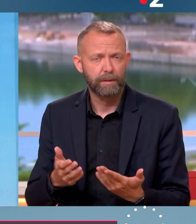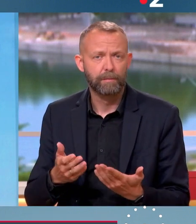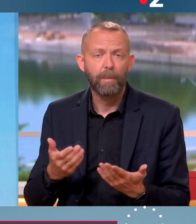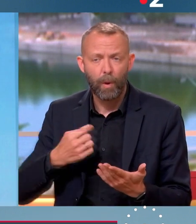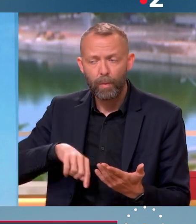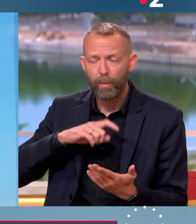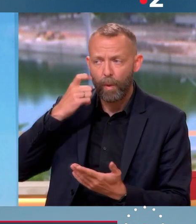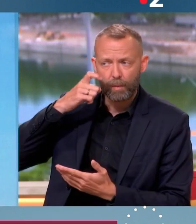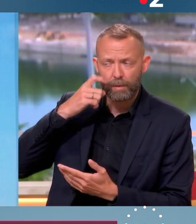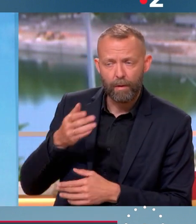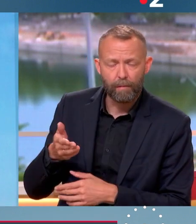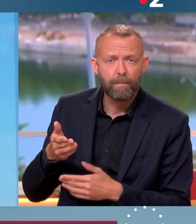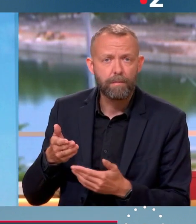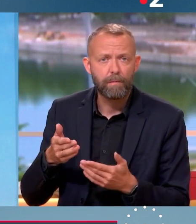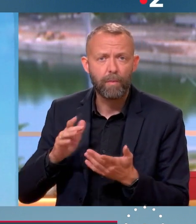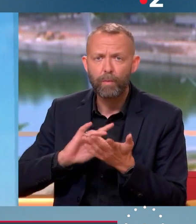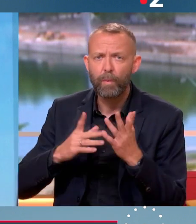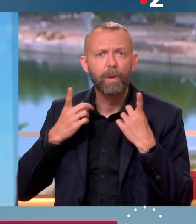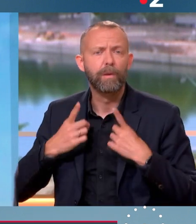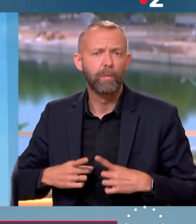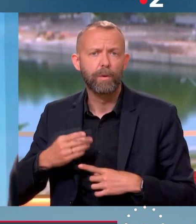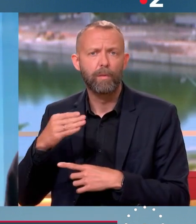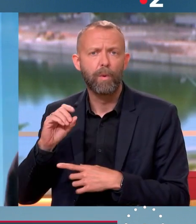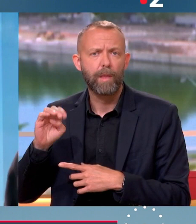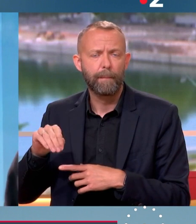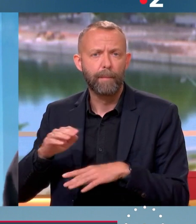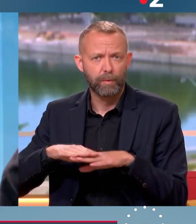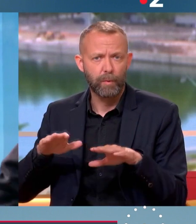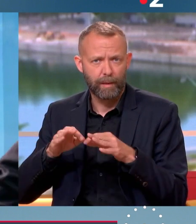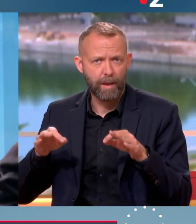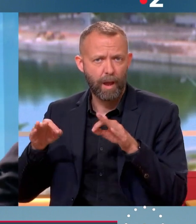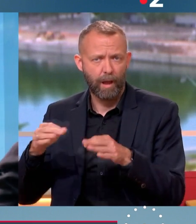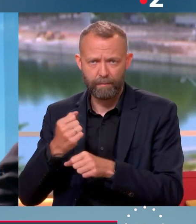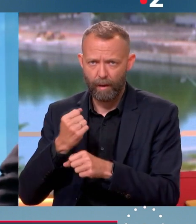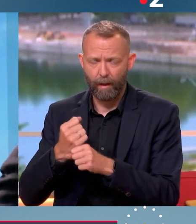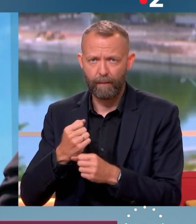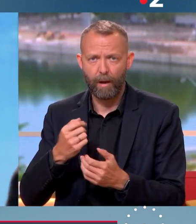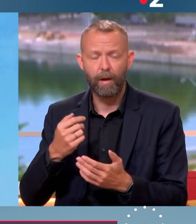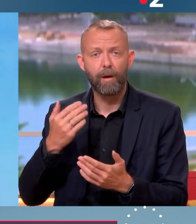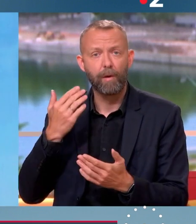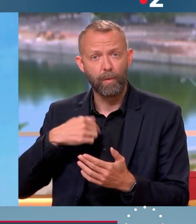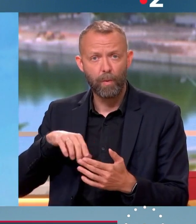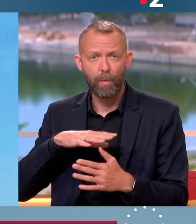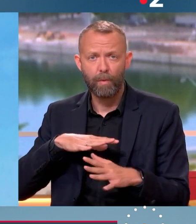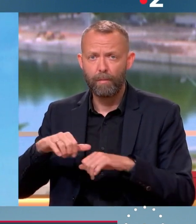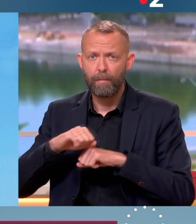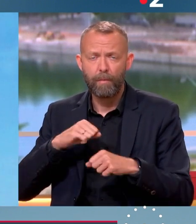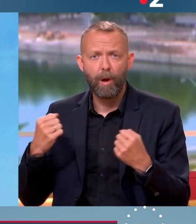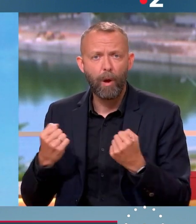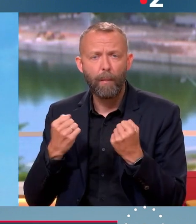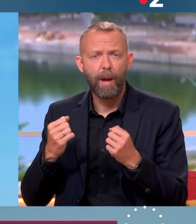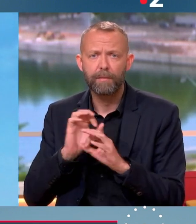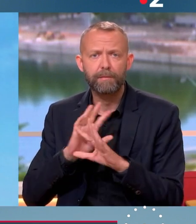'observation que nous faisons avec tous les députés Modem qui sont aujourd'hui sur le terrain en train de travailler, c'est qu'au fond on a une campagne à tonne, mais on a beaucoup de